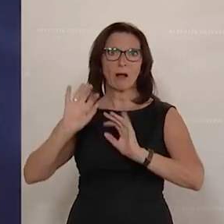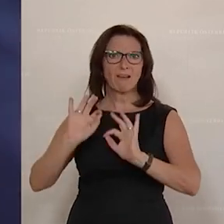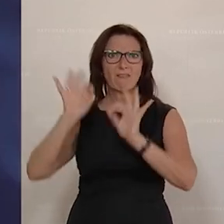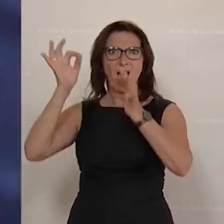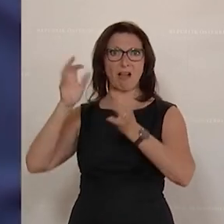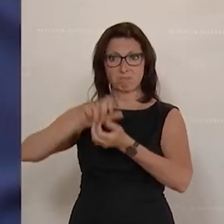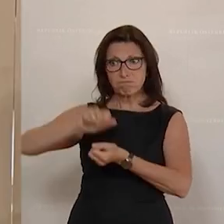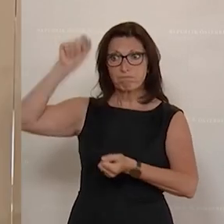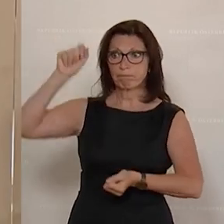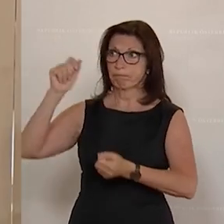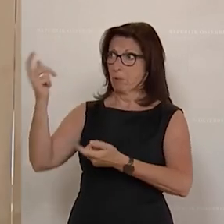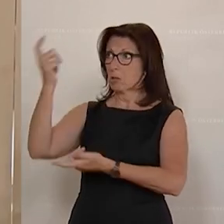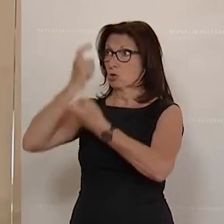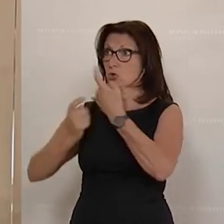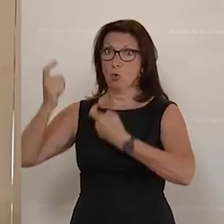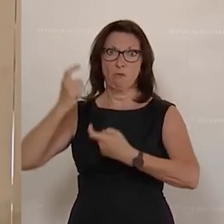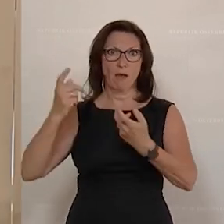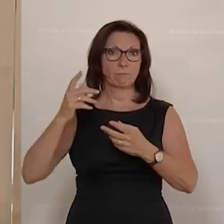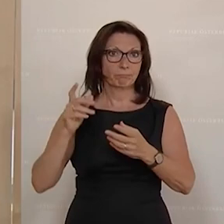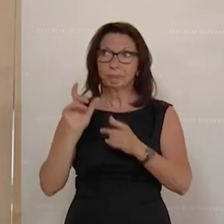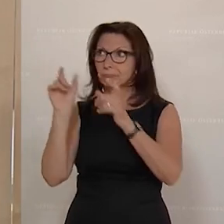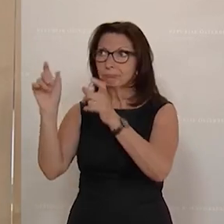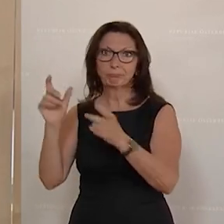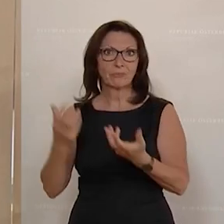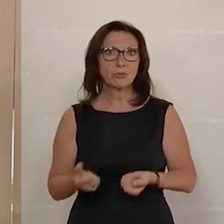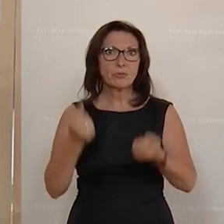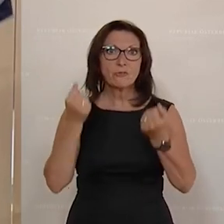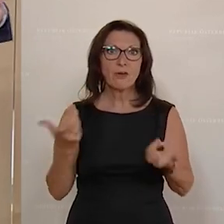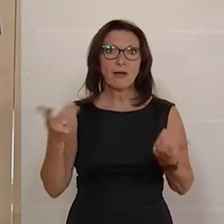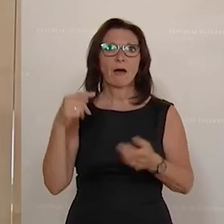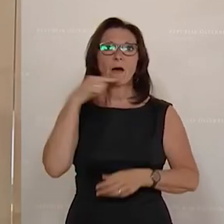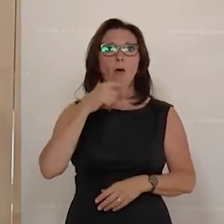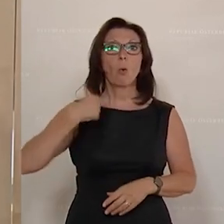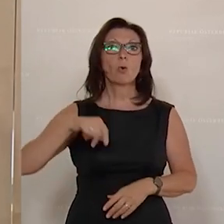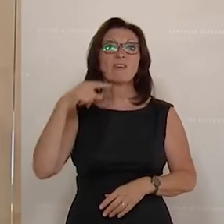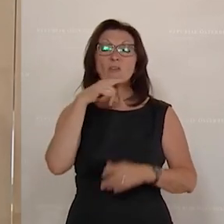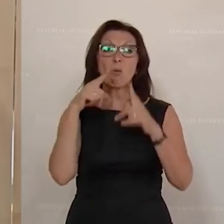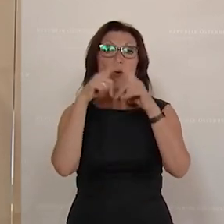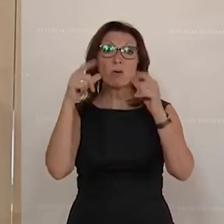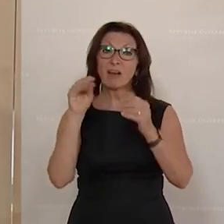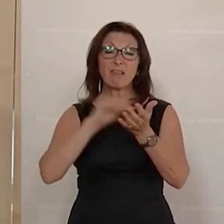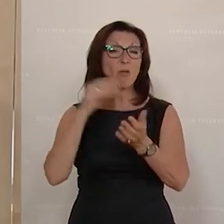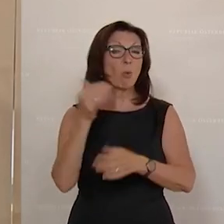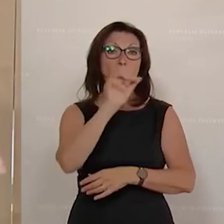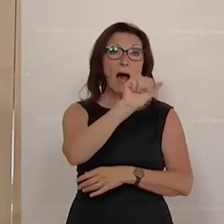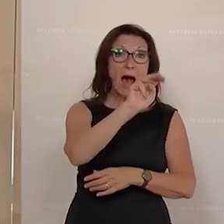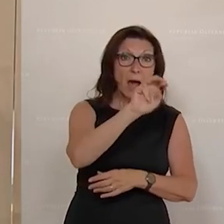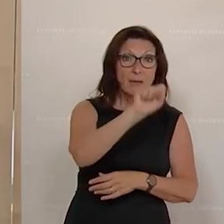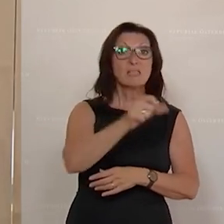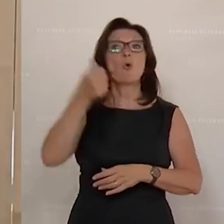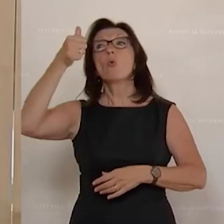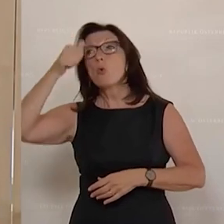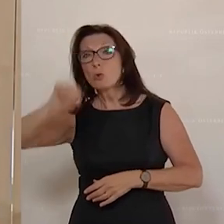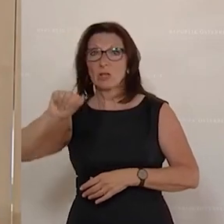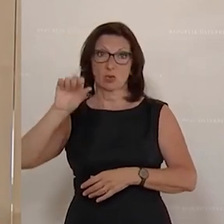vorher schon die Rot-Weiß-Rot-Karte erwähnt worden. Die läuft immer noch über zwei Behörden, immer über AMS und Bezirksverwaltungsbehörde,